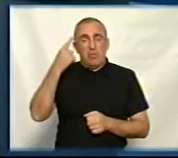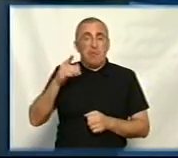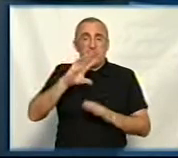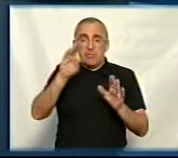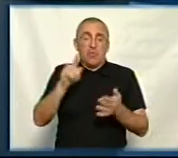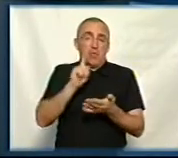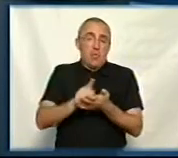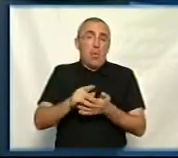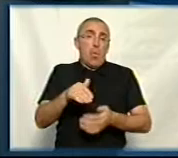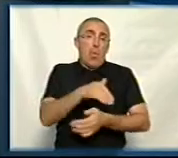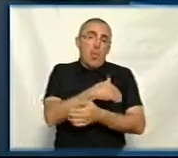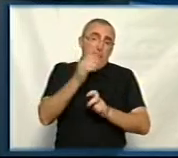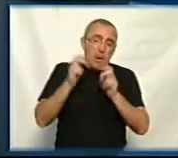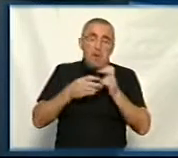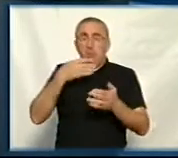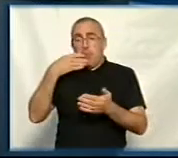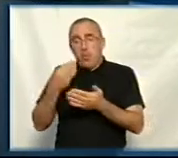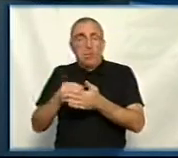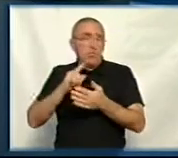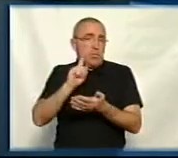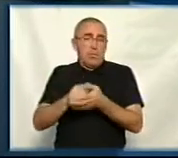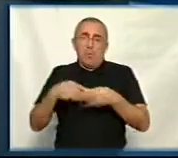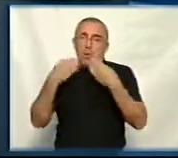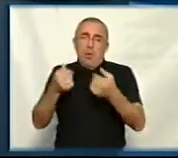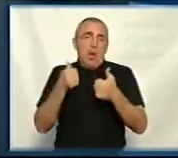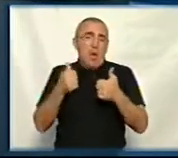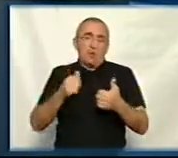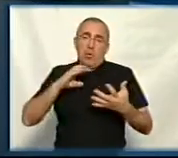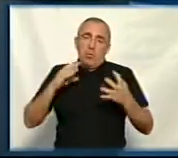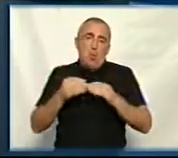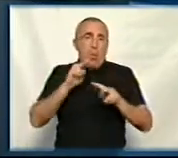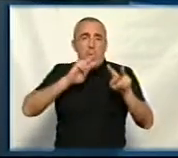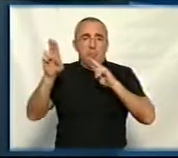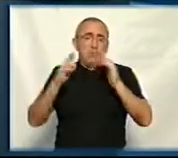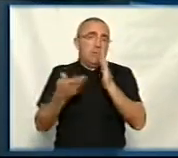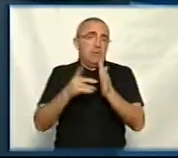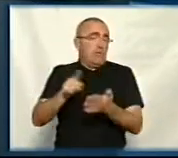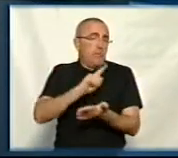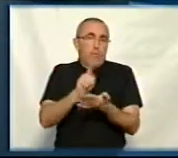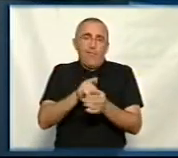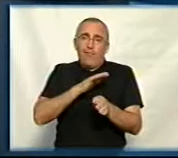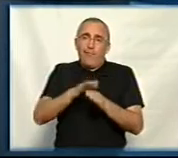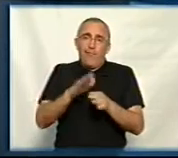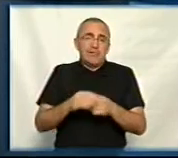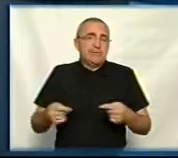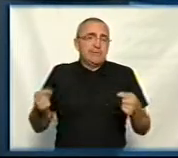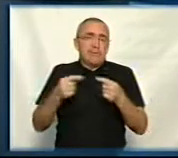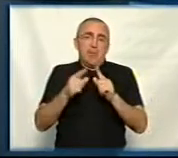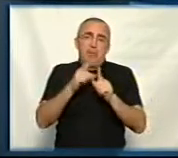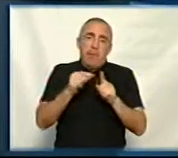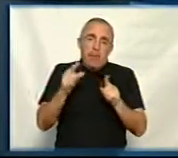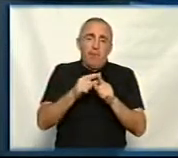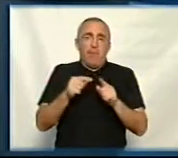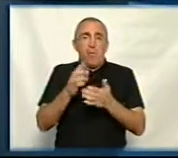давати і комунальні підприємства, і приватні повинні давати гарний результат по обрізці дерев, тобто вони повинні виконувати їх згідно правил